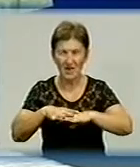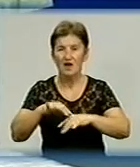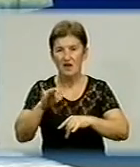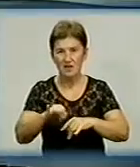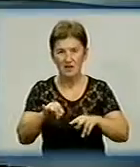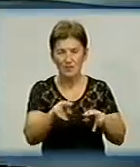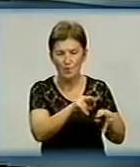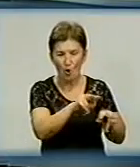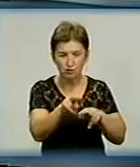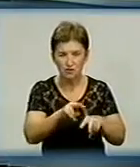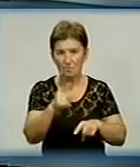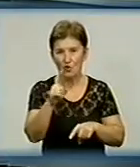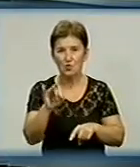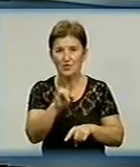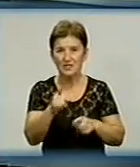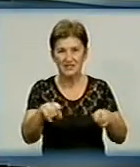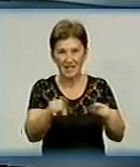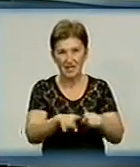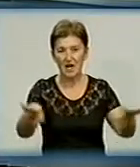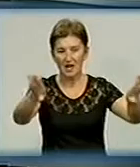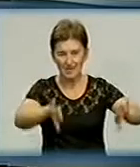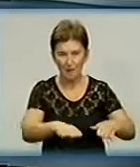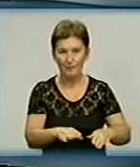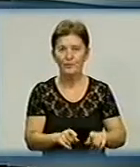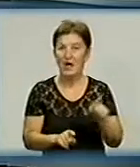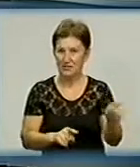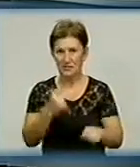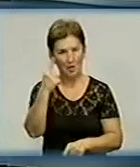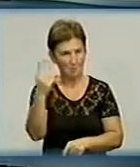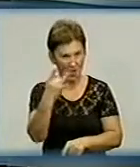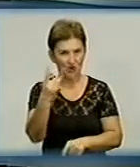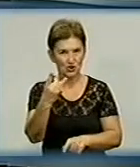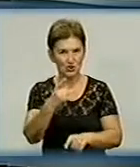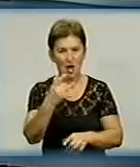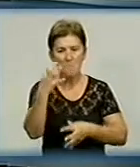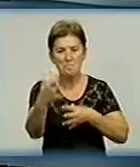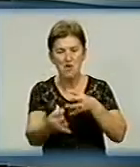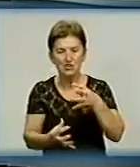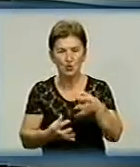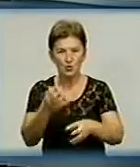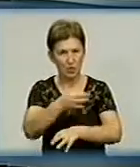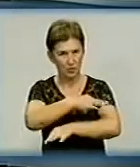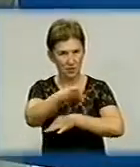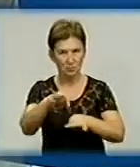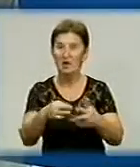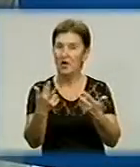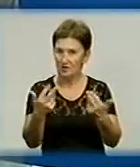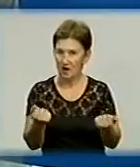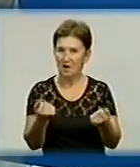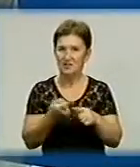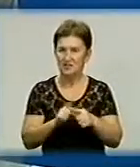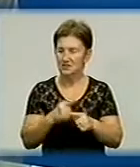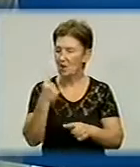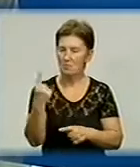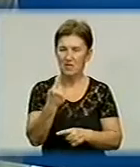одну із таких ям, про яких я вам розповідав. Це перший міжнародний проєкт на Кіровоградщині, спільний? Так, це перший такий міжнародний